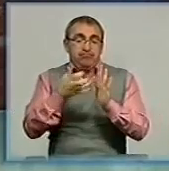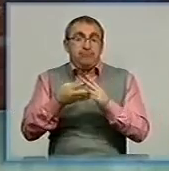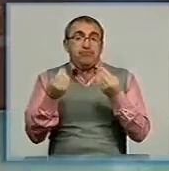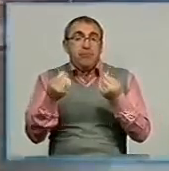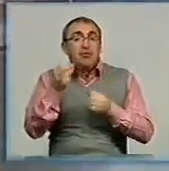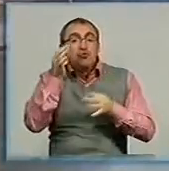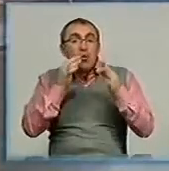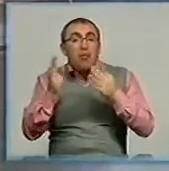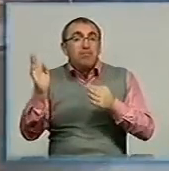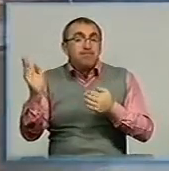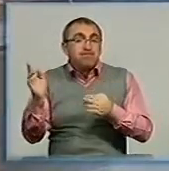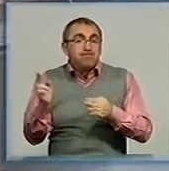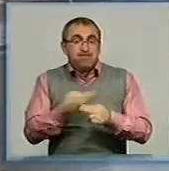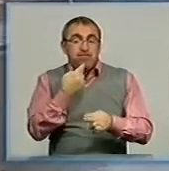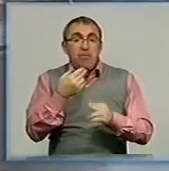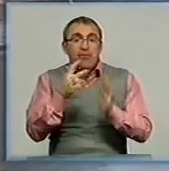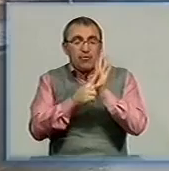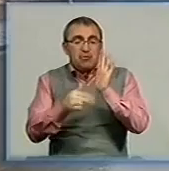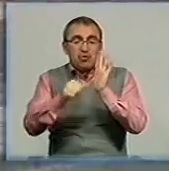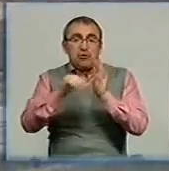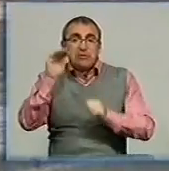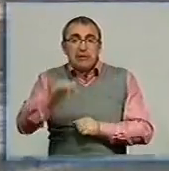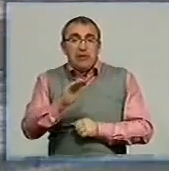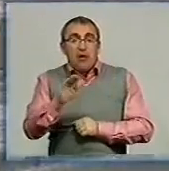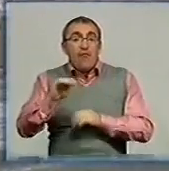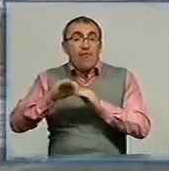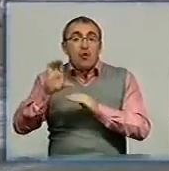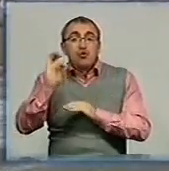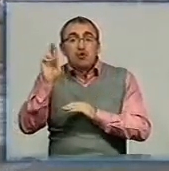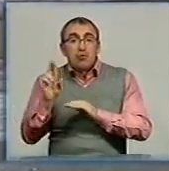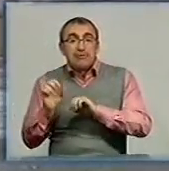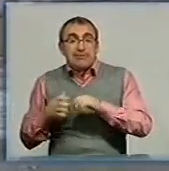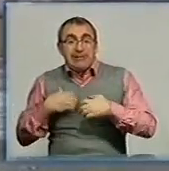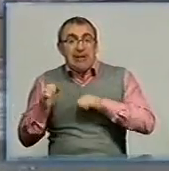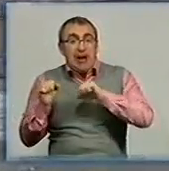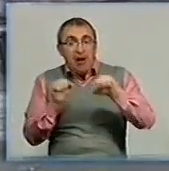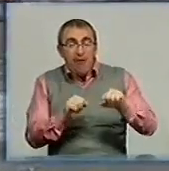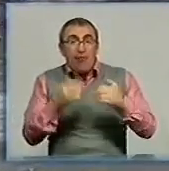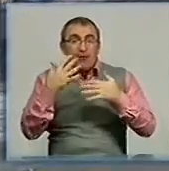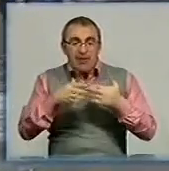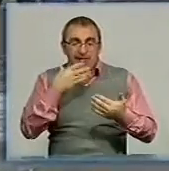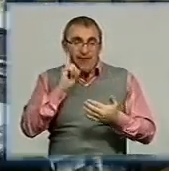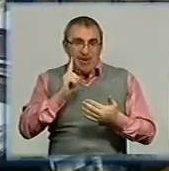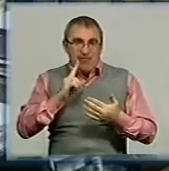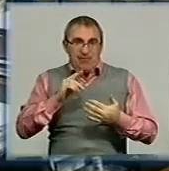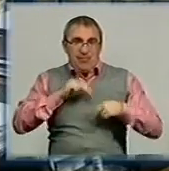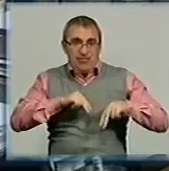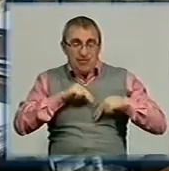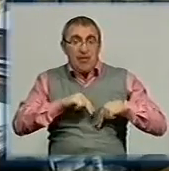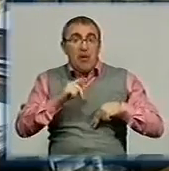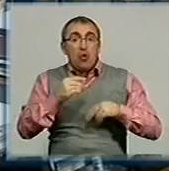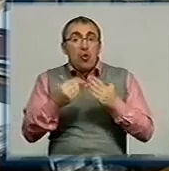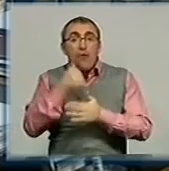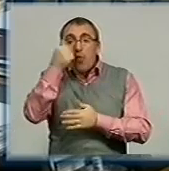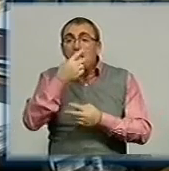солодощів залишиться 86 тисяч дітей. У фонді соцстрахування з тимчасової втрати працездатності пояснюють, цьогоріч на новорічні подарунки